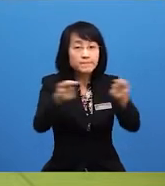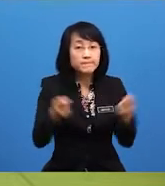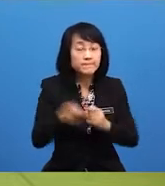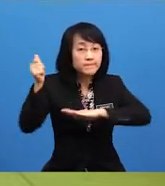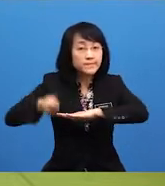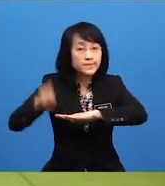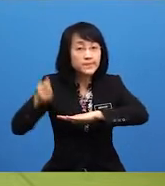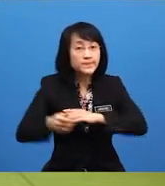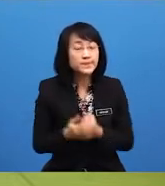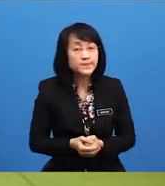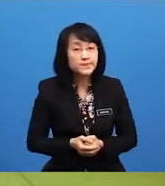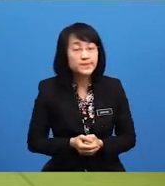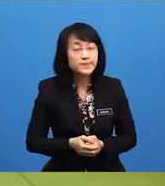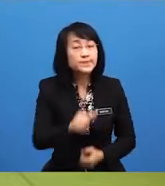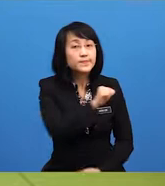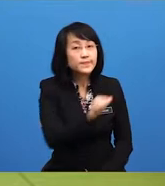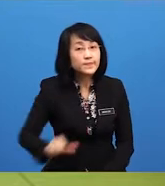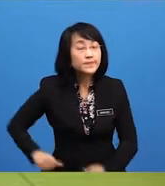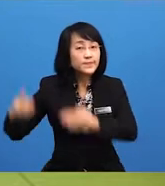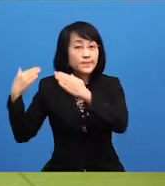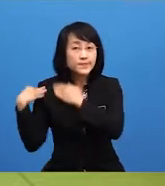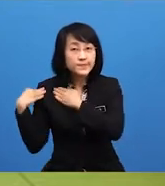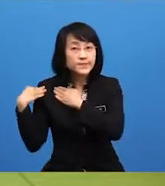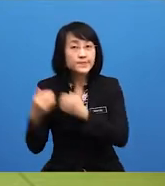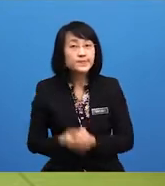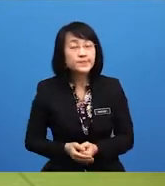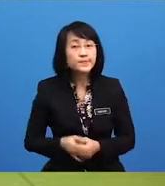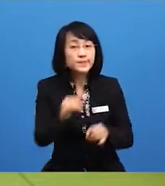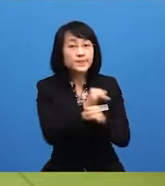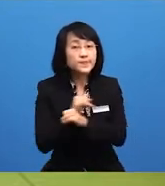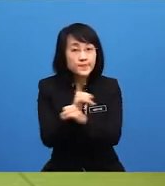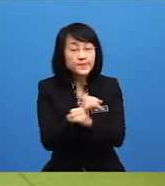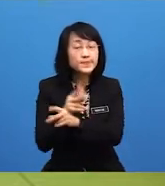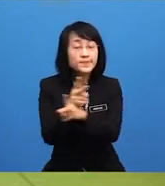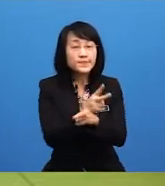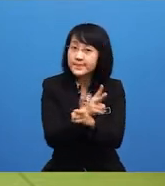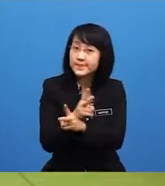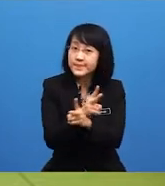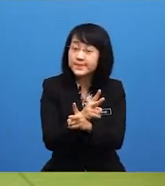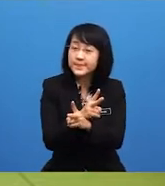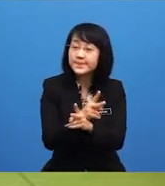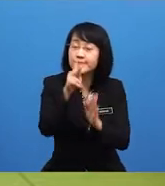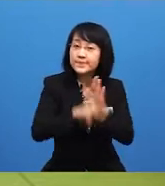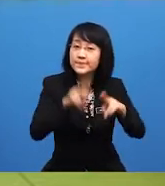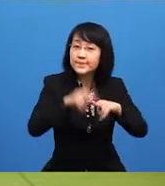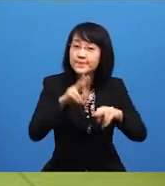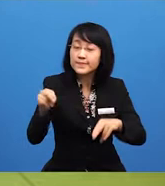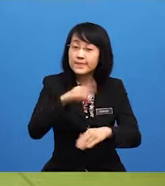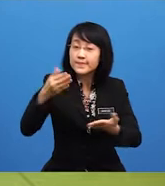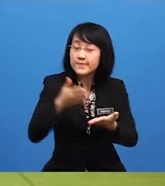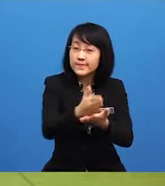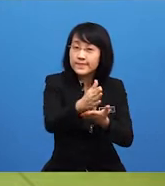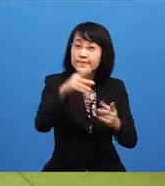baginda bertanggungjawab menjaga dan memelihara kedudukan dan hak